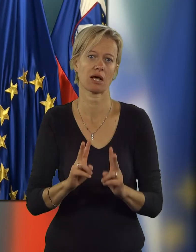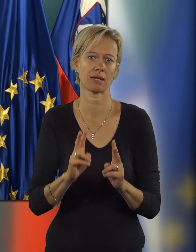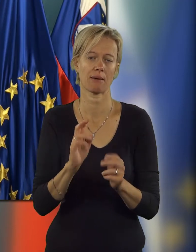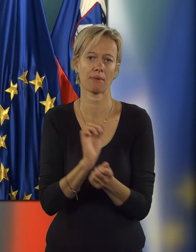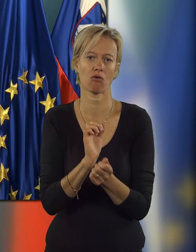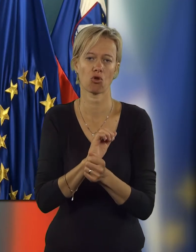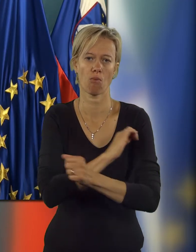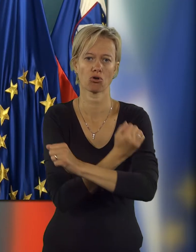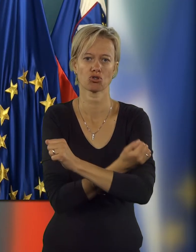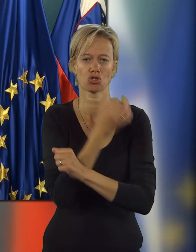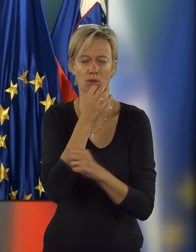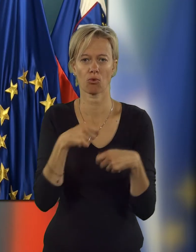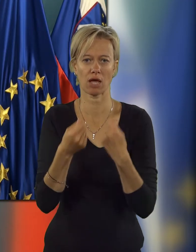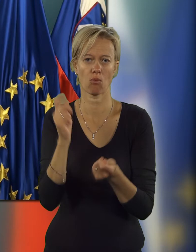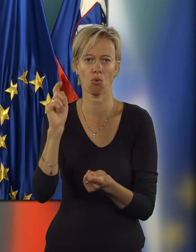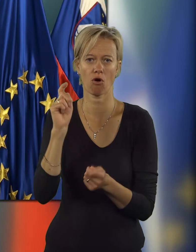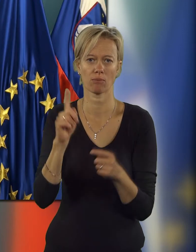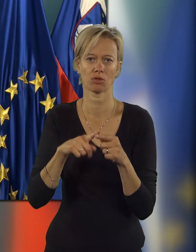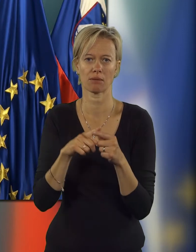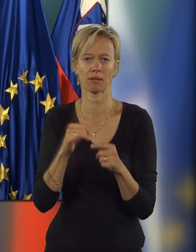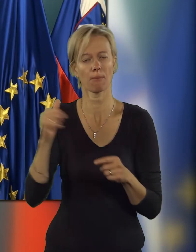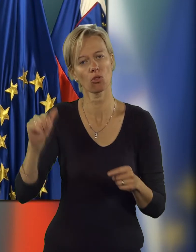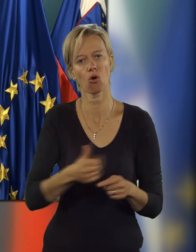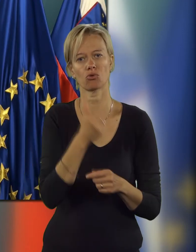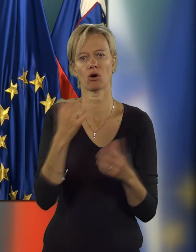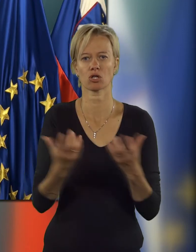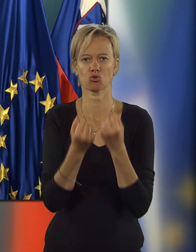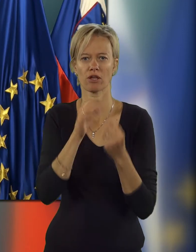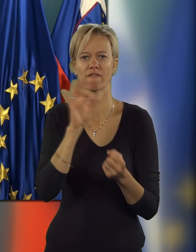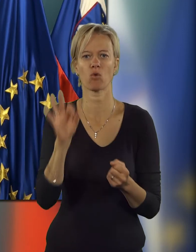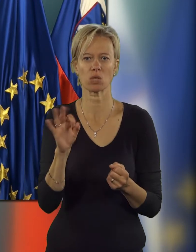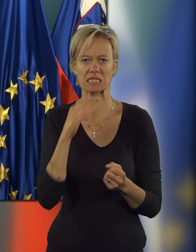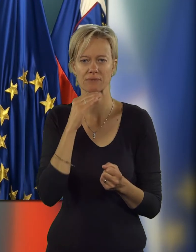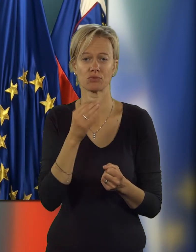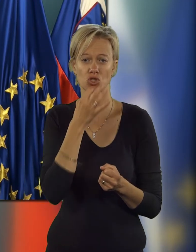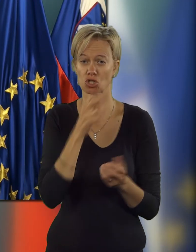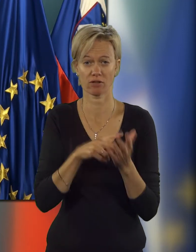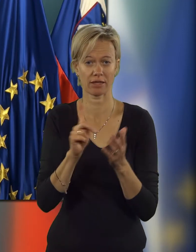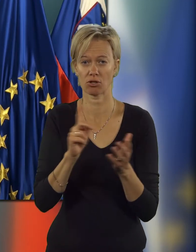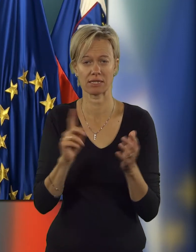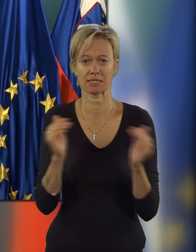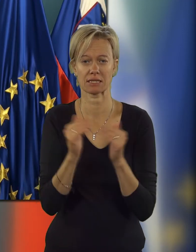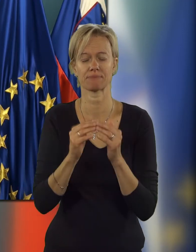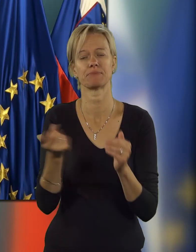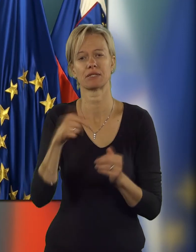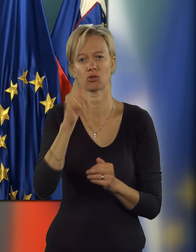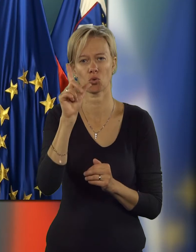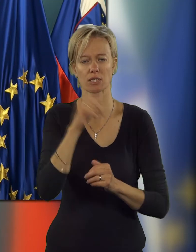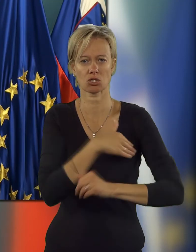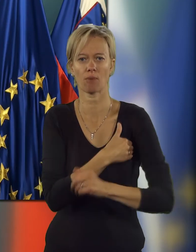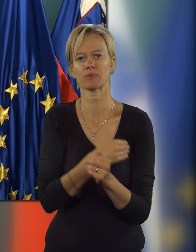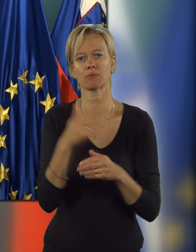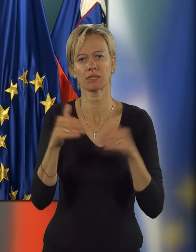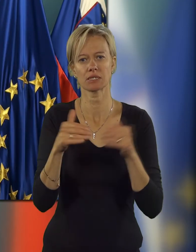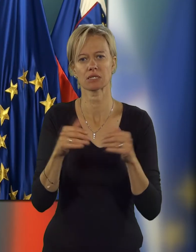vgovor, pa postane pravnomočno. Če podamo vgovor, potem je ponovno rešuje FURS. Če še vedno ni strinjanja, pride druga